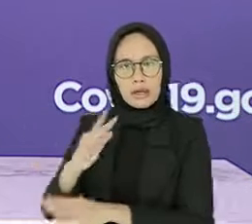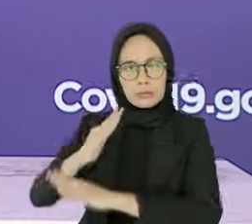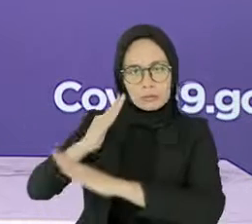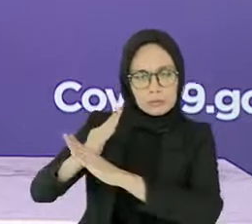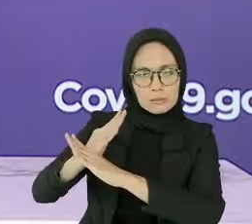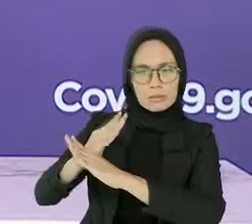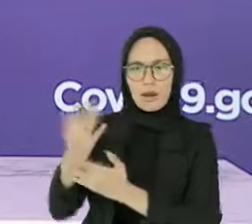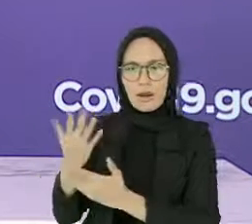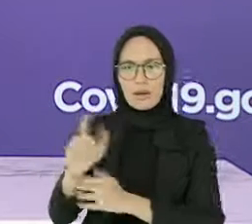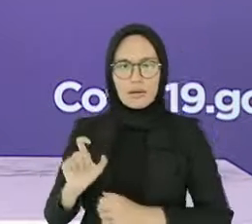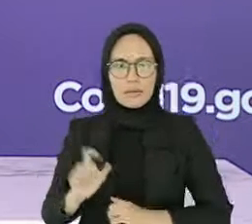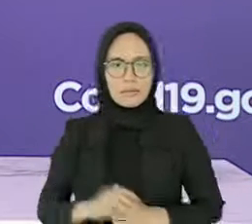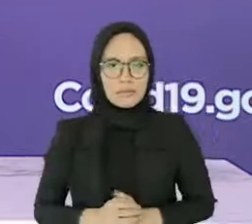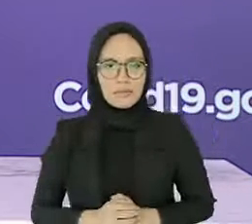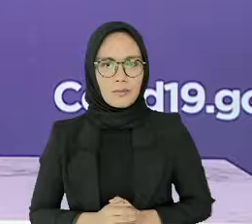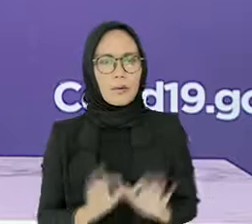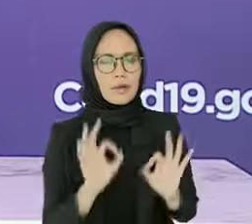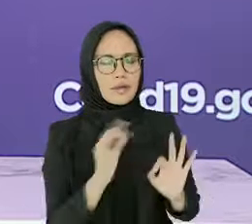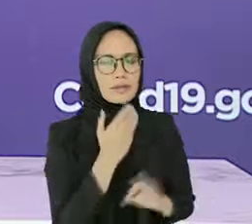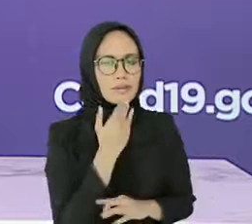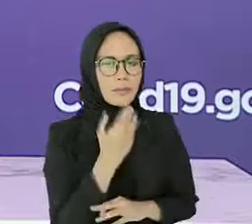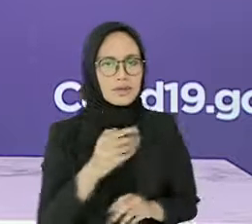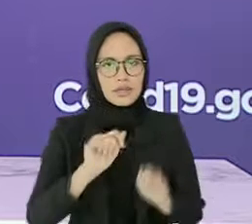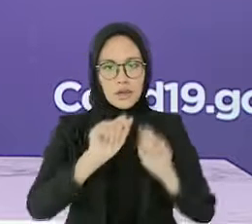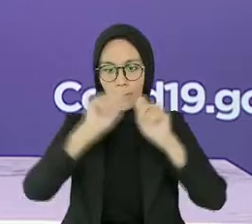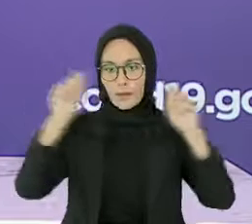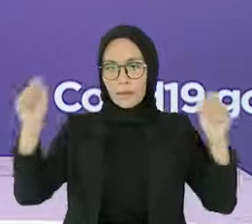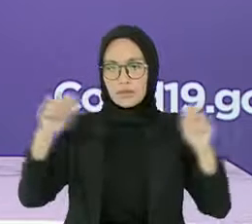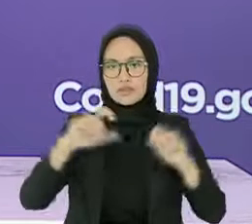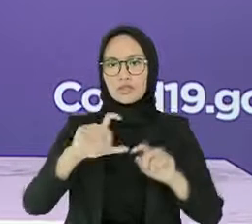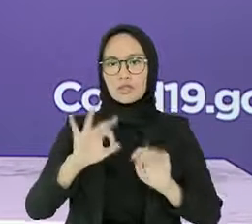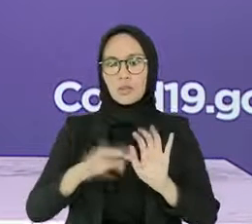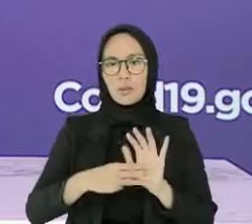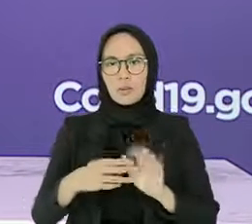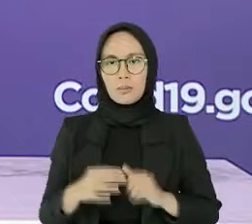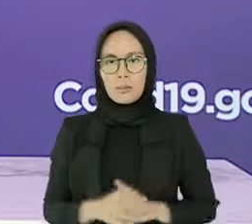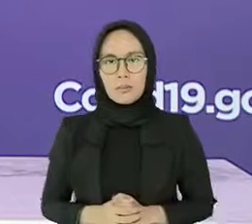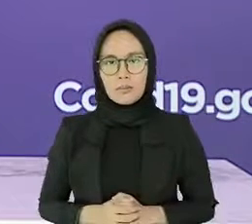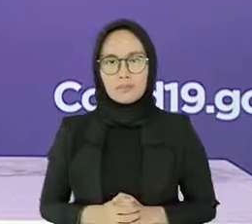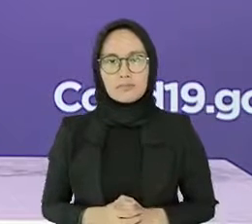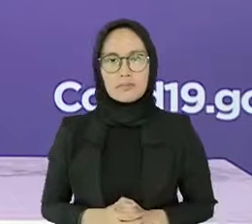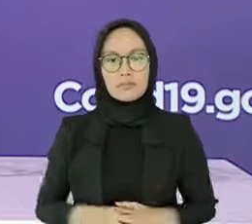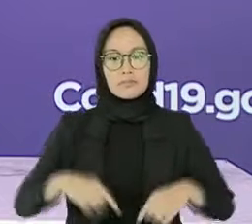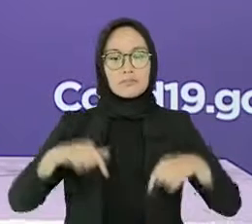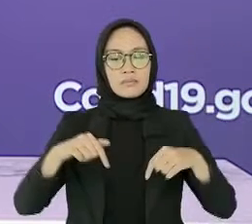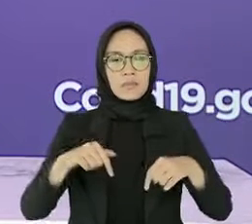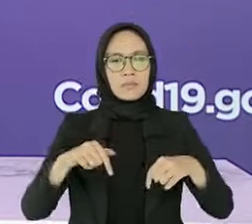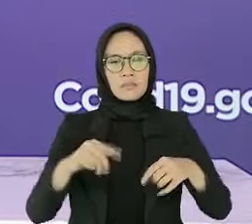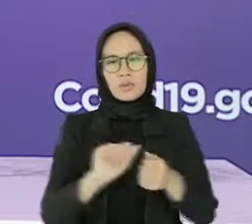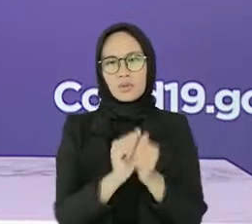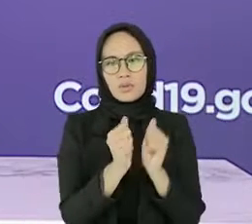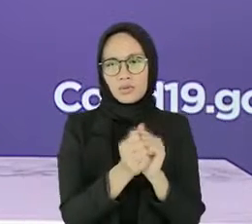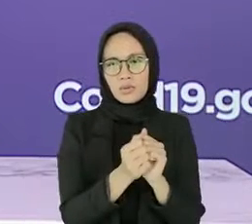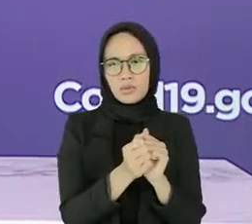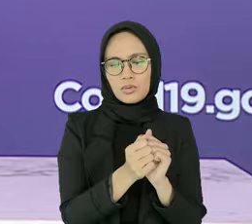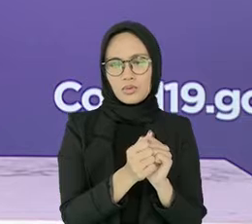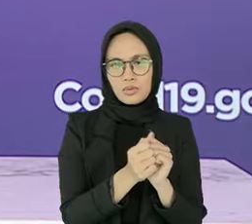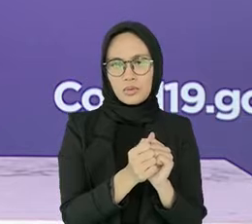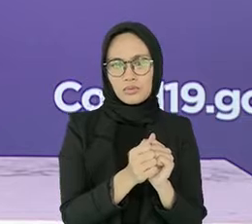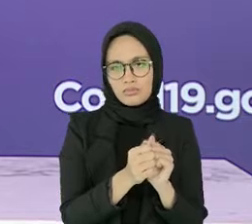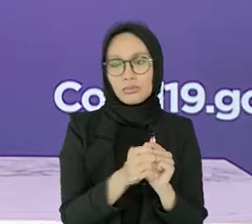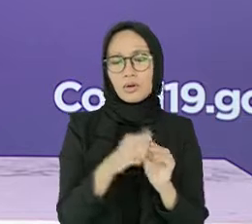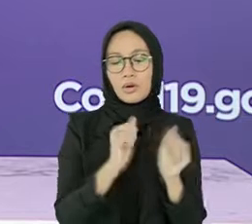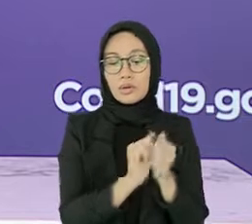Terima kasih. kompas.com Penanganan kasus positif yang ditemukan selama perhelatan PON